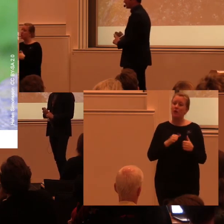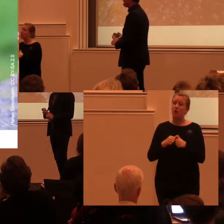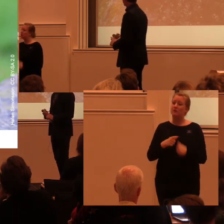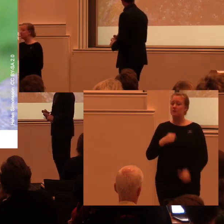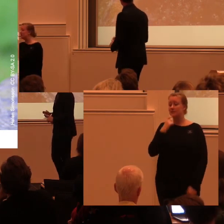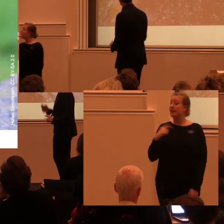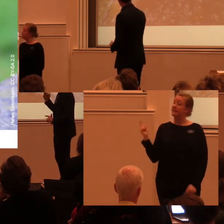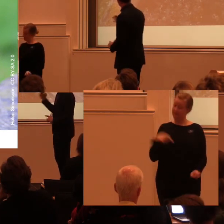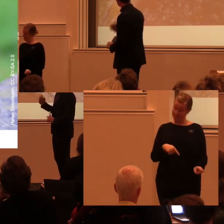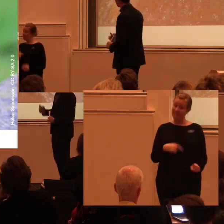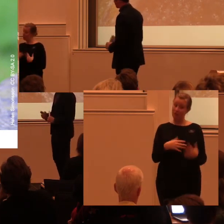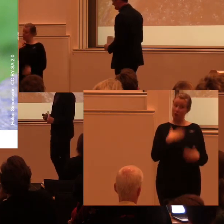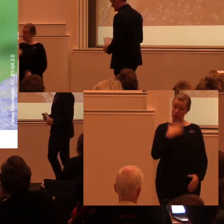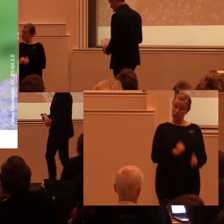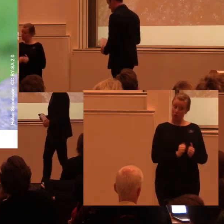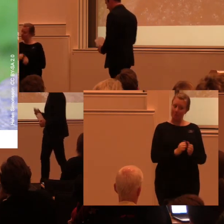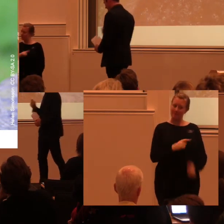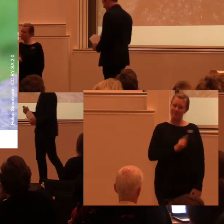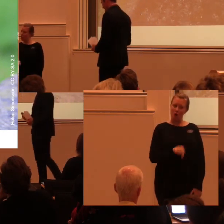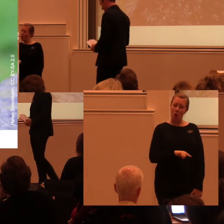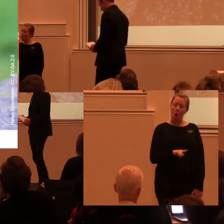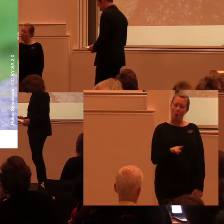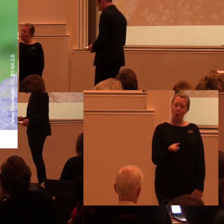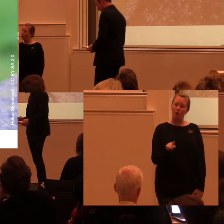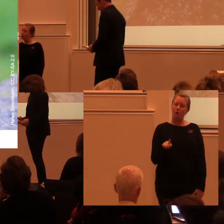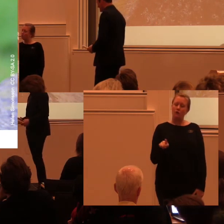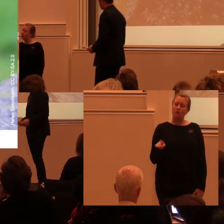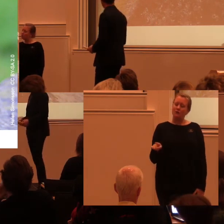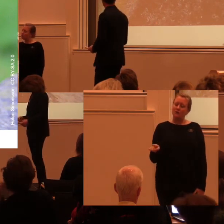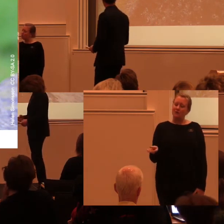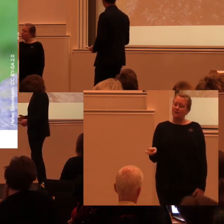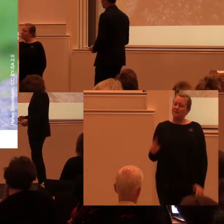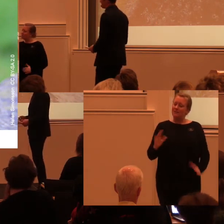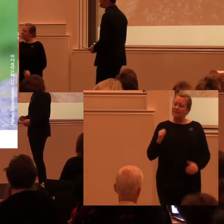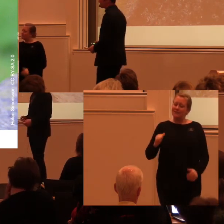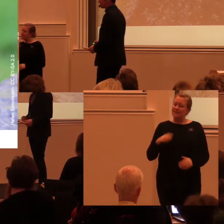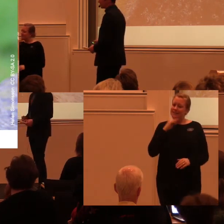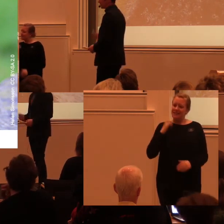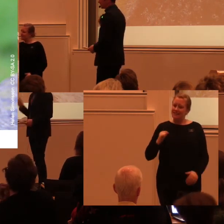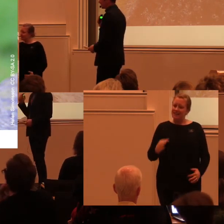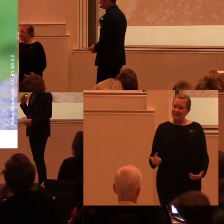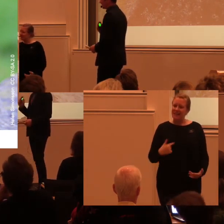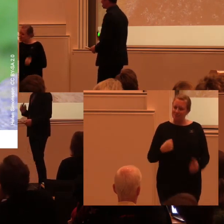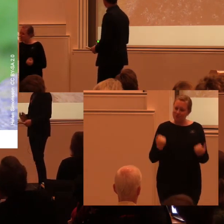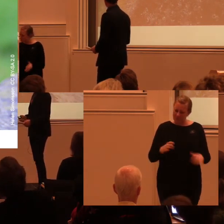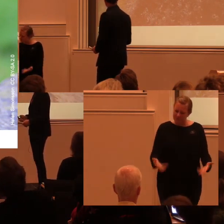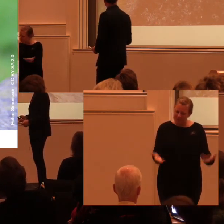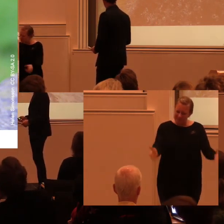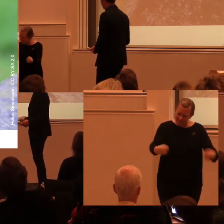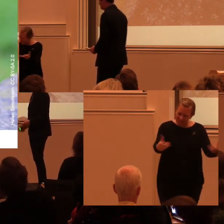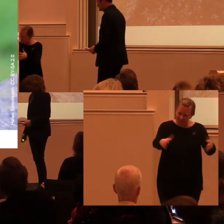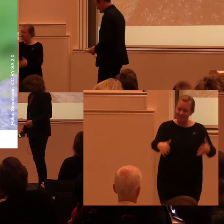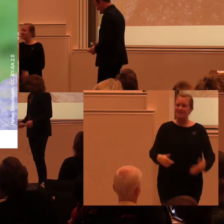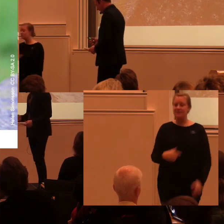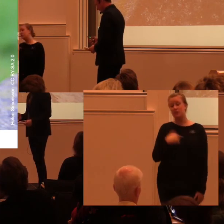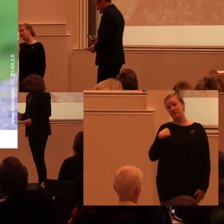gör bra saker, men det går för långsamt. Kulturarvet är inte tillräckligt tillgängligt. Öka takten. Så det är där